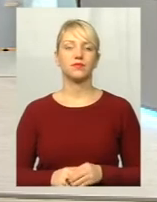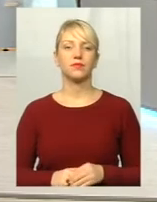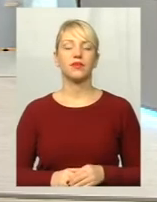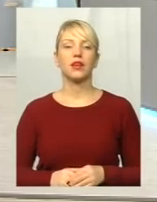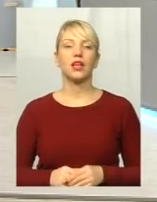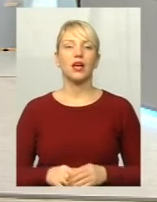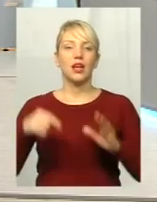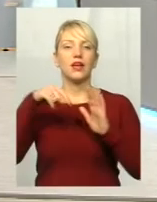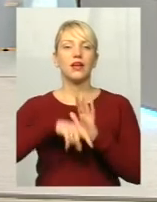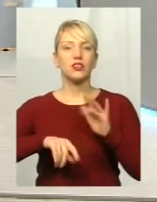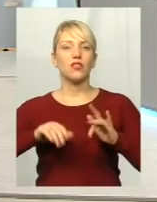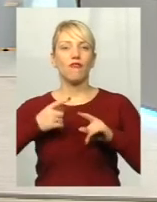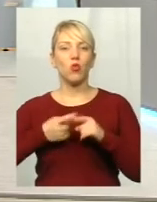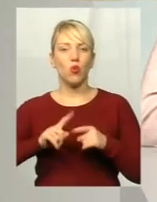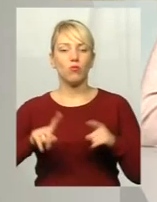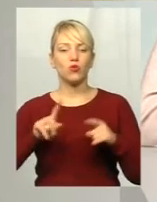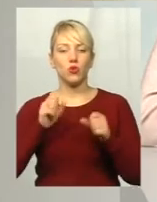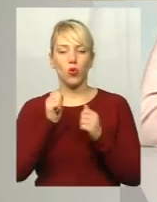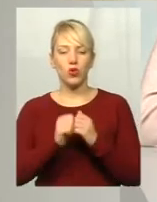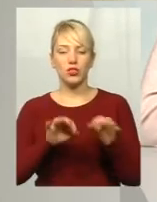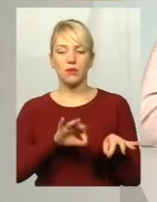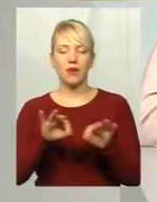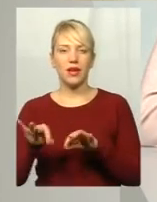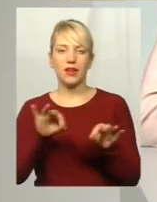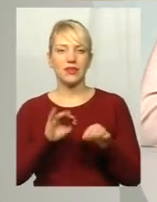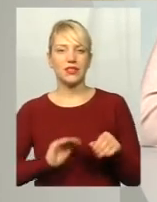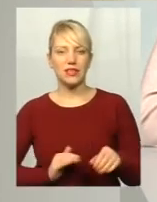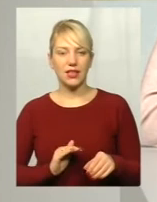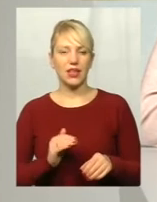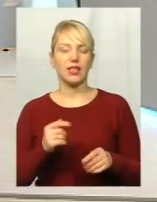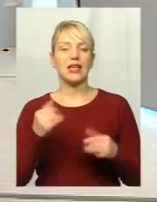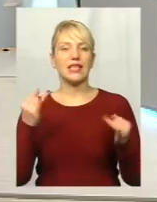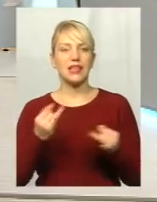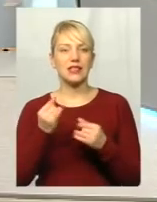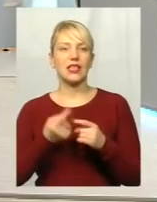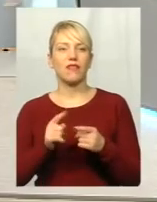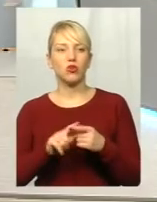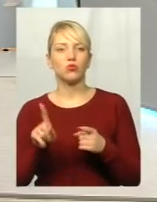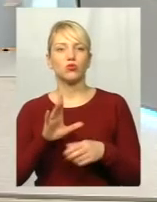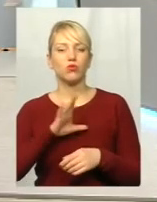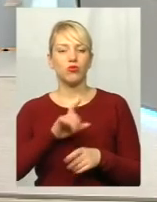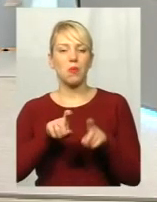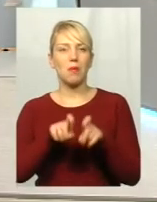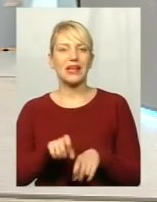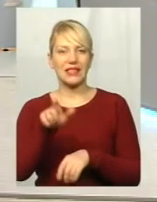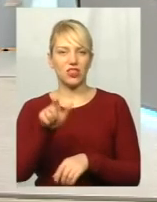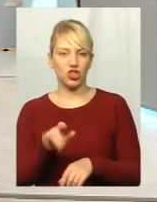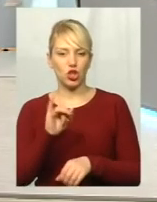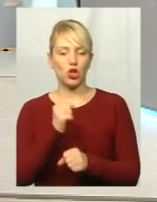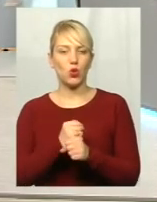Річ в тому, що кожен перевізник він на сьогоднішній день зацікавлено для того, щоб в нього був пасажир. І робота самого